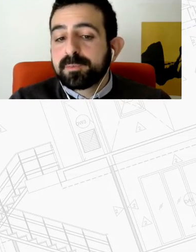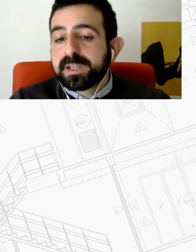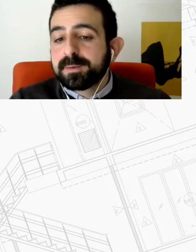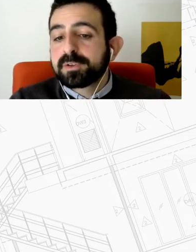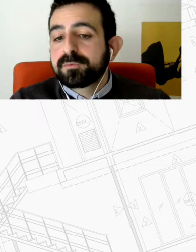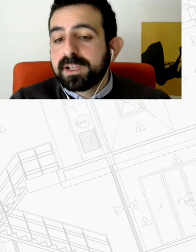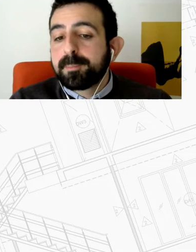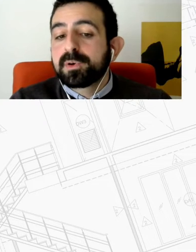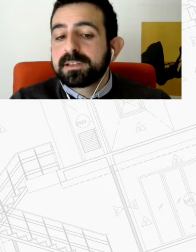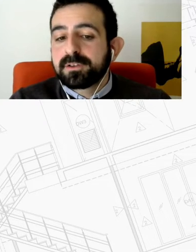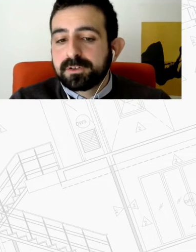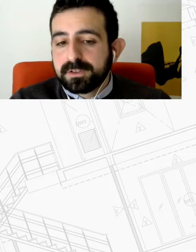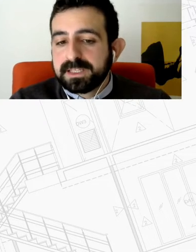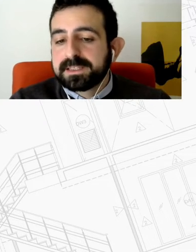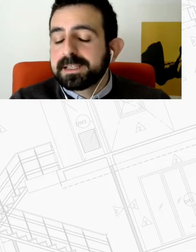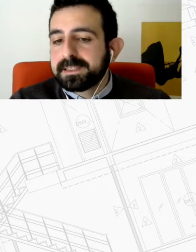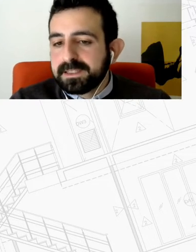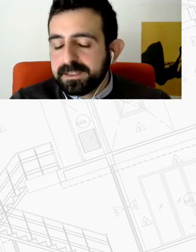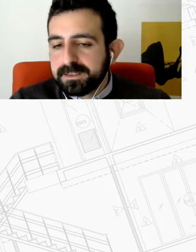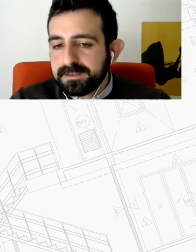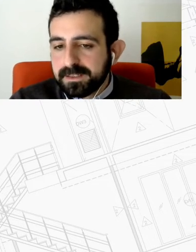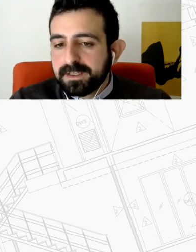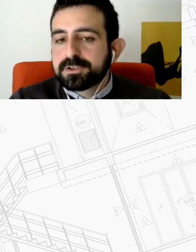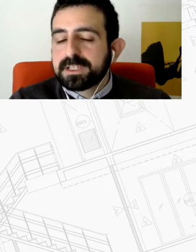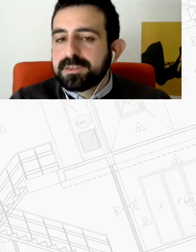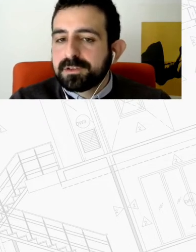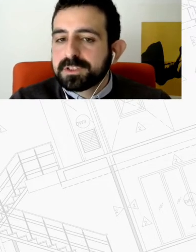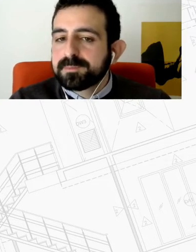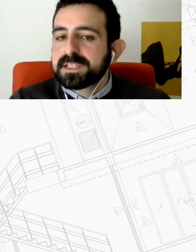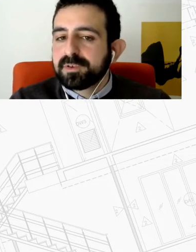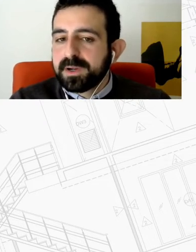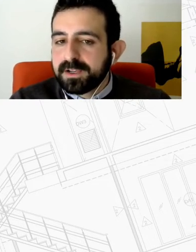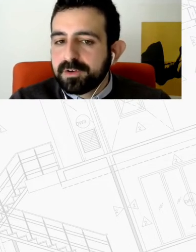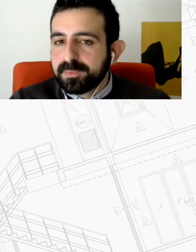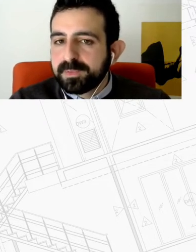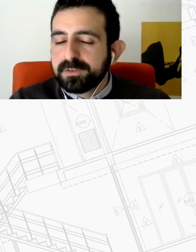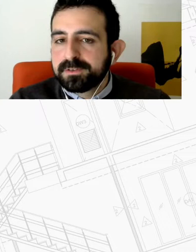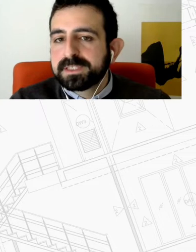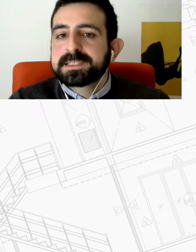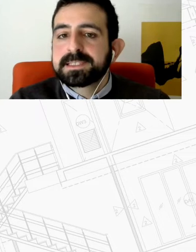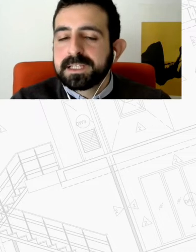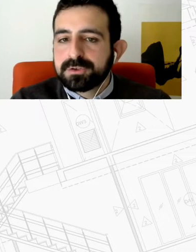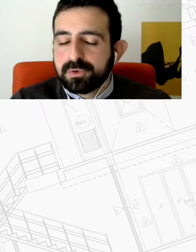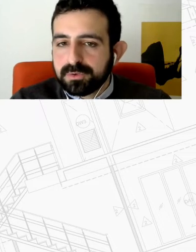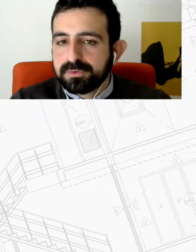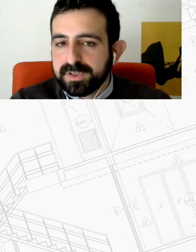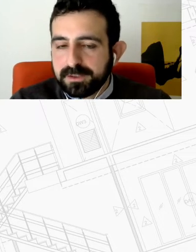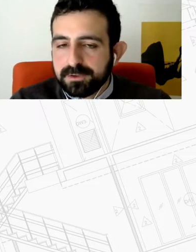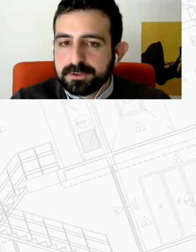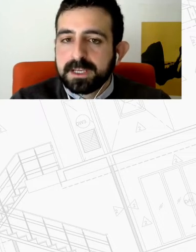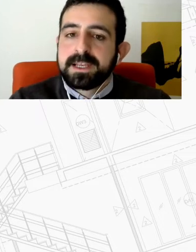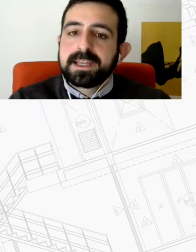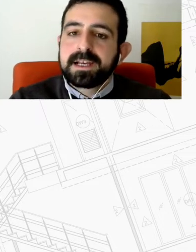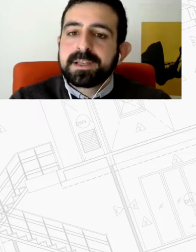πρώτη Ευρωπαϊκή Πρωτοβουλία Πολιτών για την κατοικία ώστε να τεχθεί το ζήτημα σε ευρωπαϊκό επίπεδο και στις αρχές του χρόνου